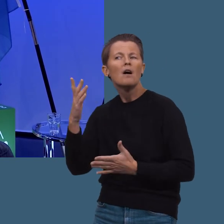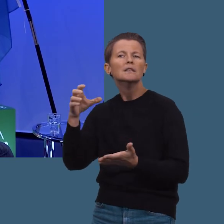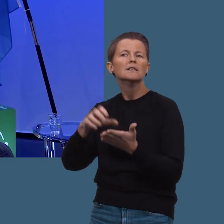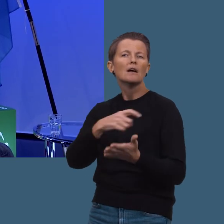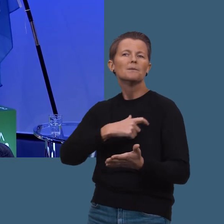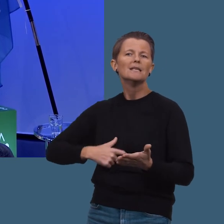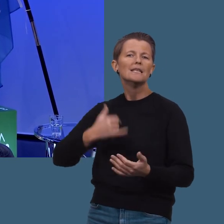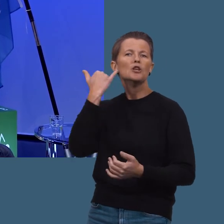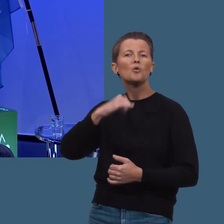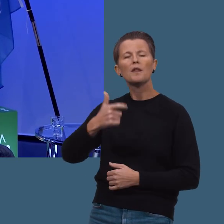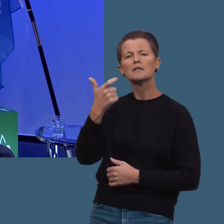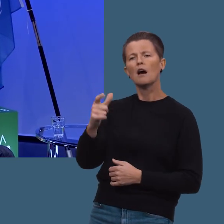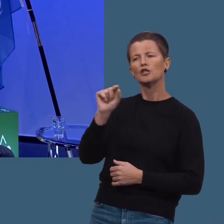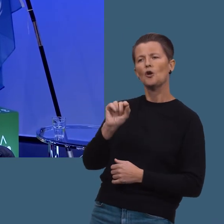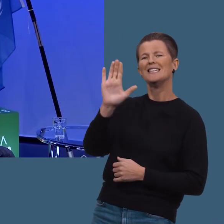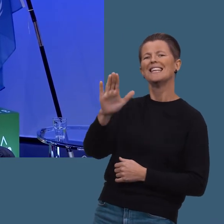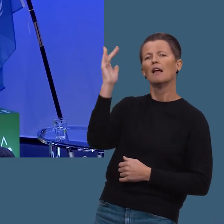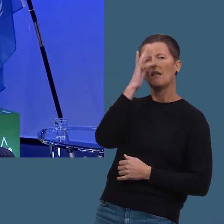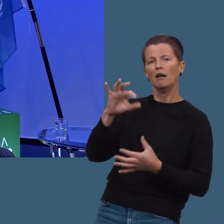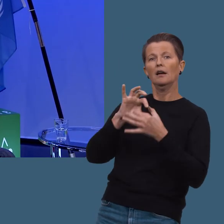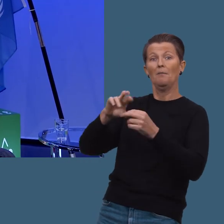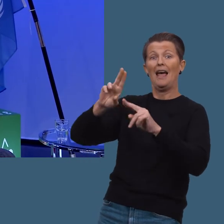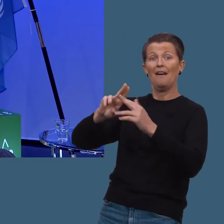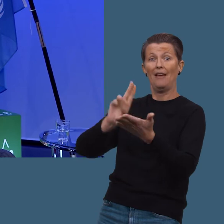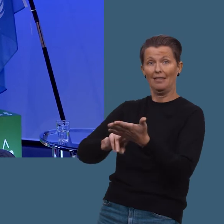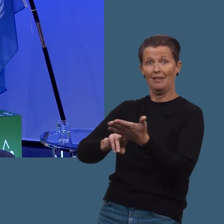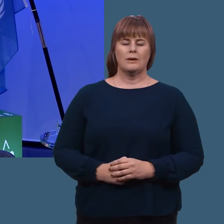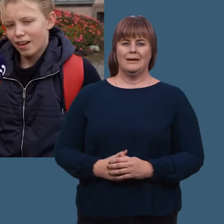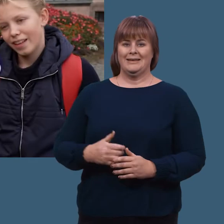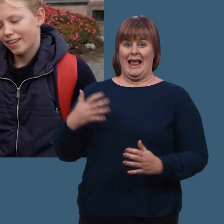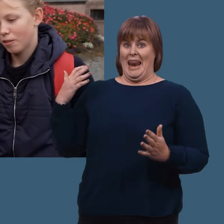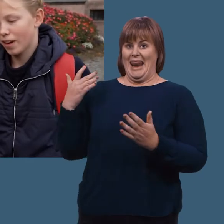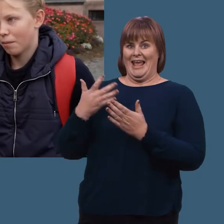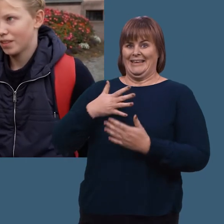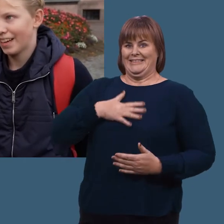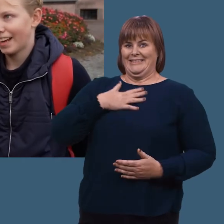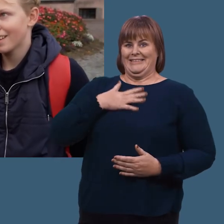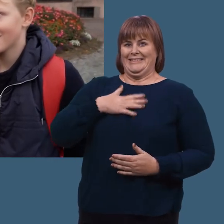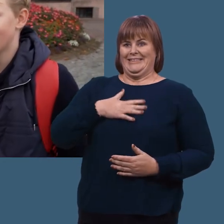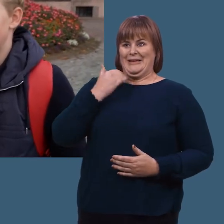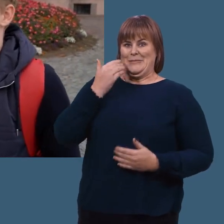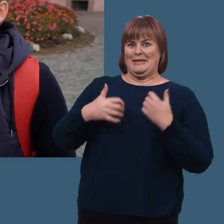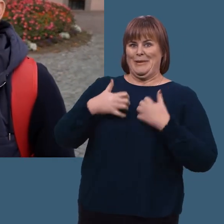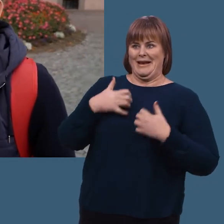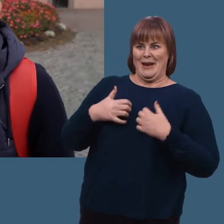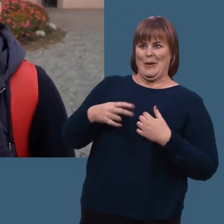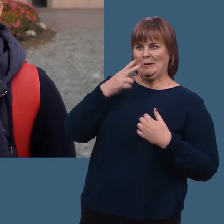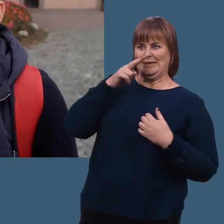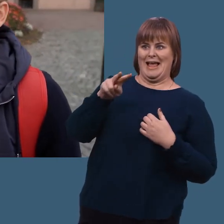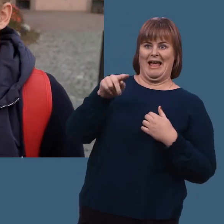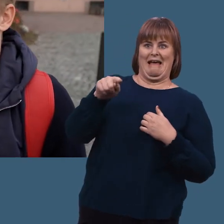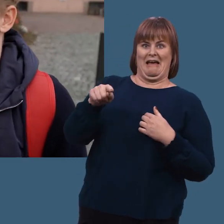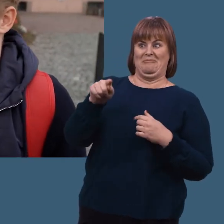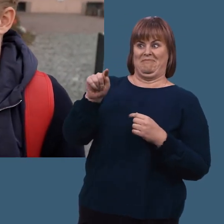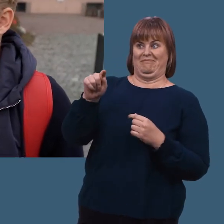statsminister Jonas Gahr Støre tenker om FN. Dette er jo noe jeg har gledet meg til veldig lenge, så det blir veldig spennende å